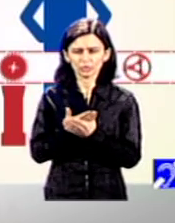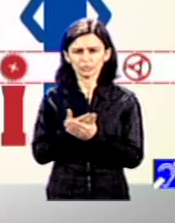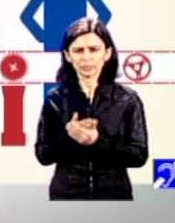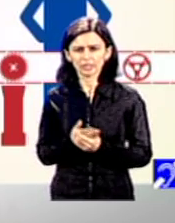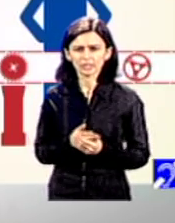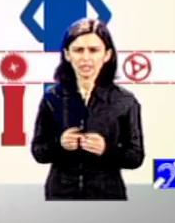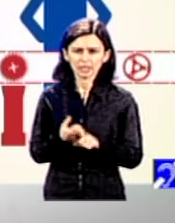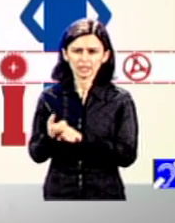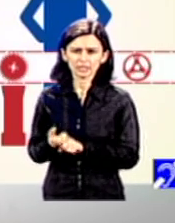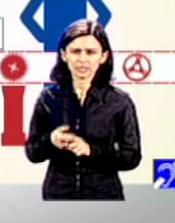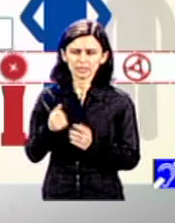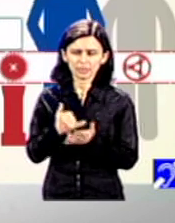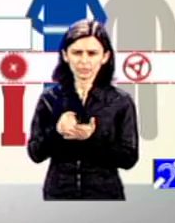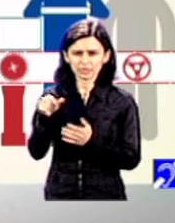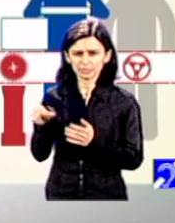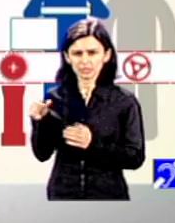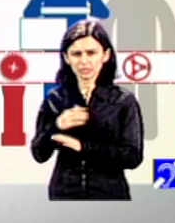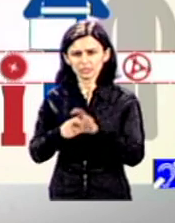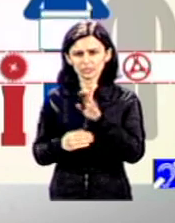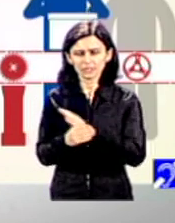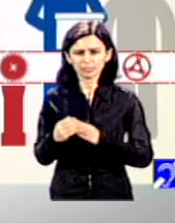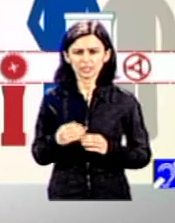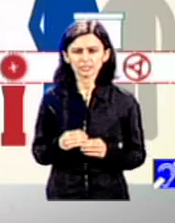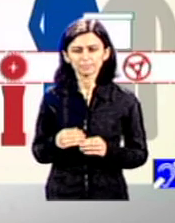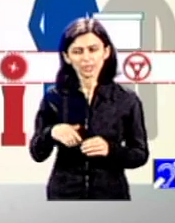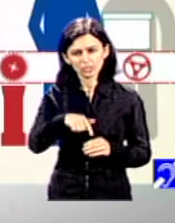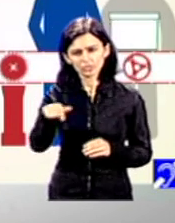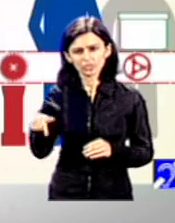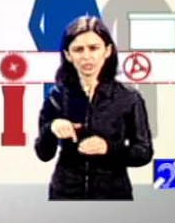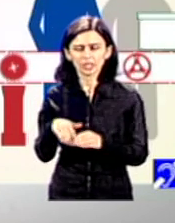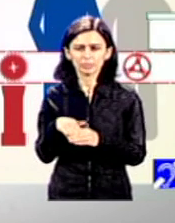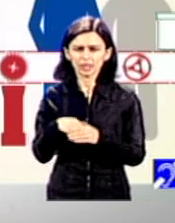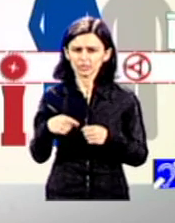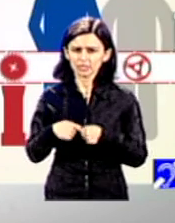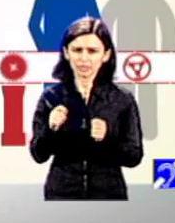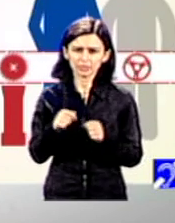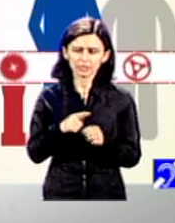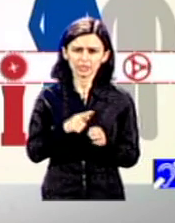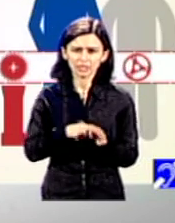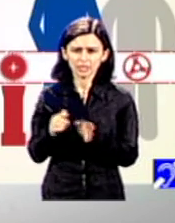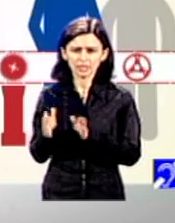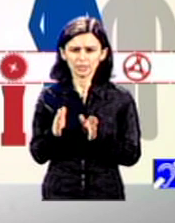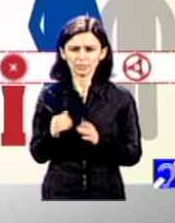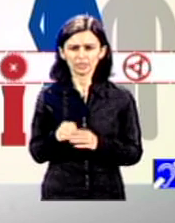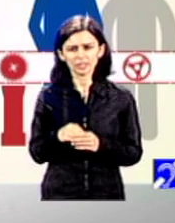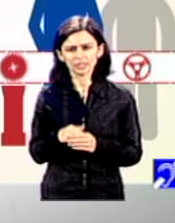drepturile personale cu dizabilități și ne-am luat un angajament ca pe parcursul întregului mandat de